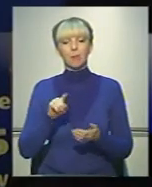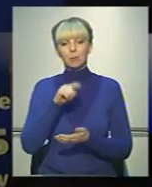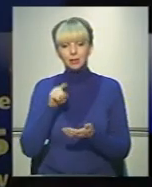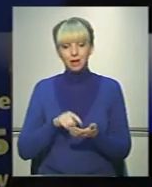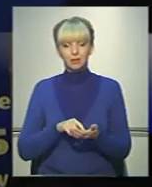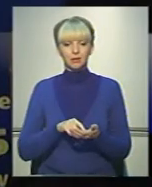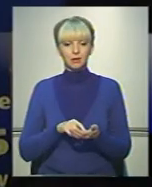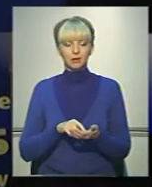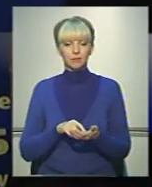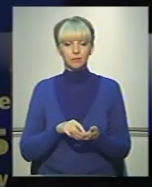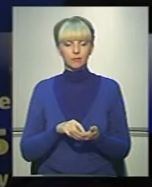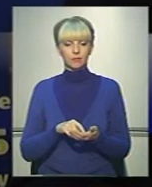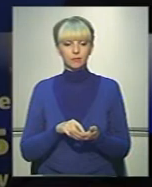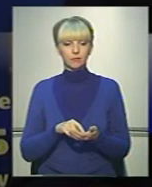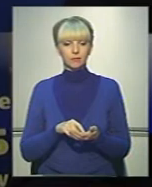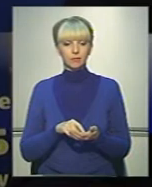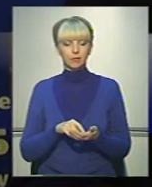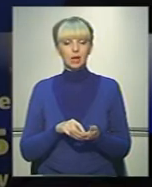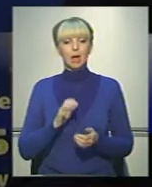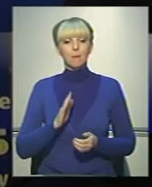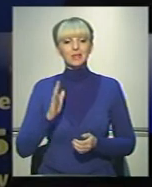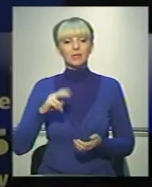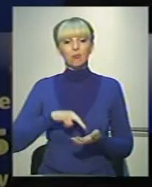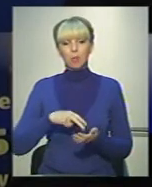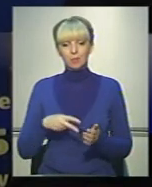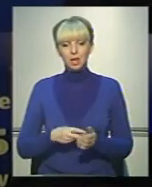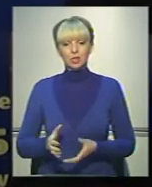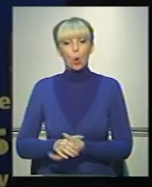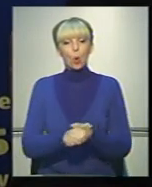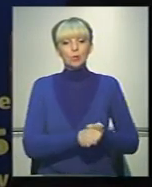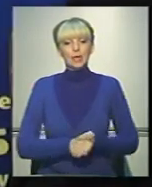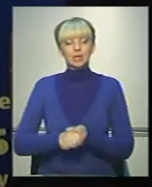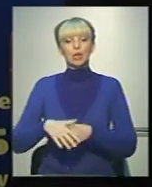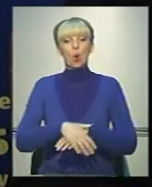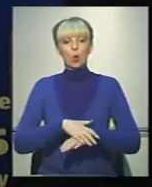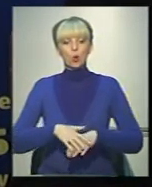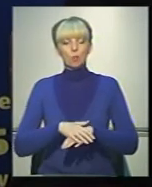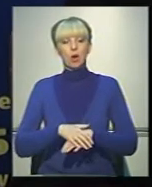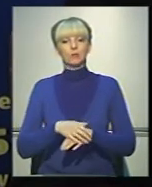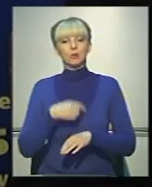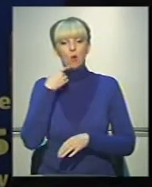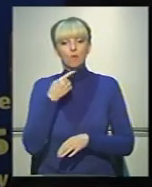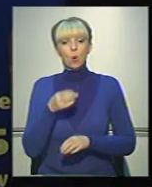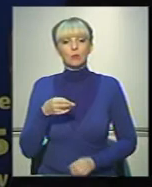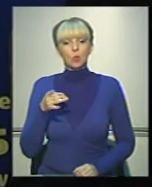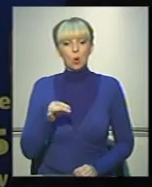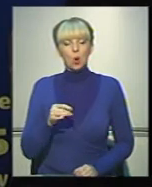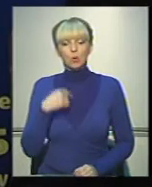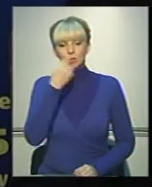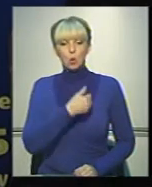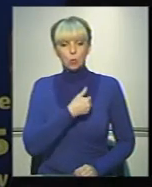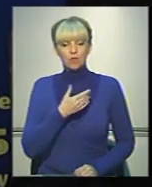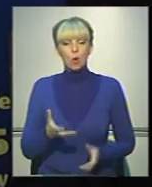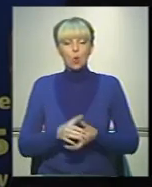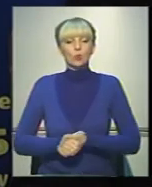перспективного плану об'єднання громад. Йдеться про добровольне